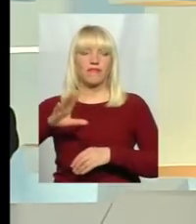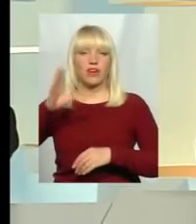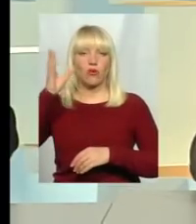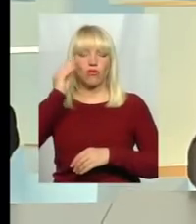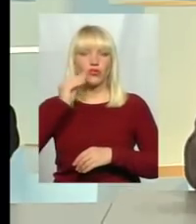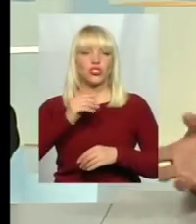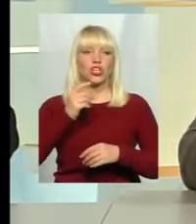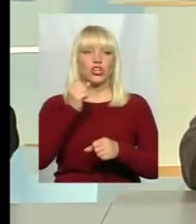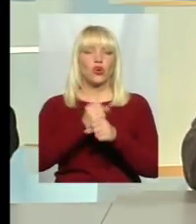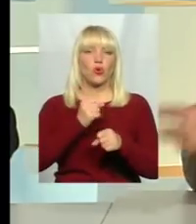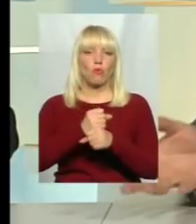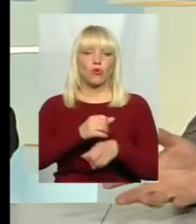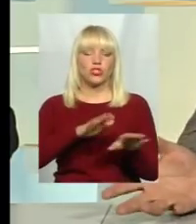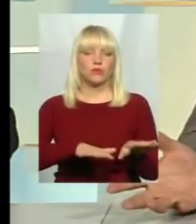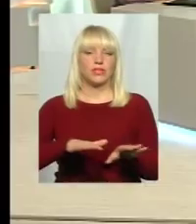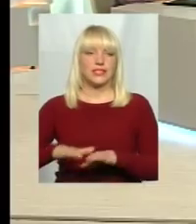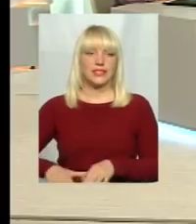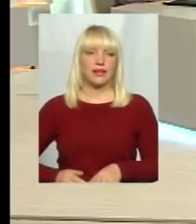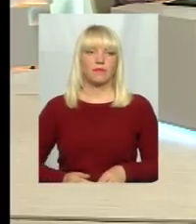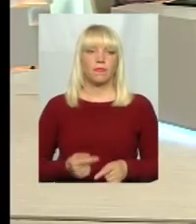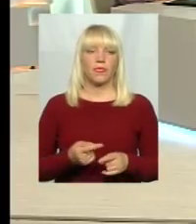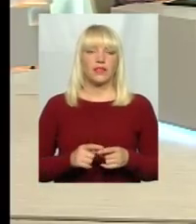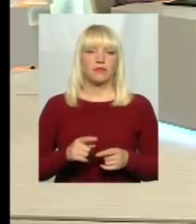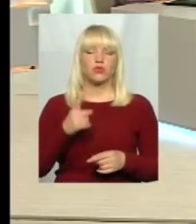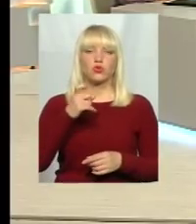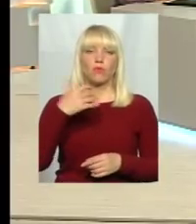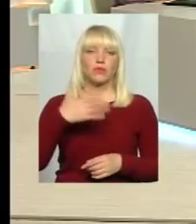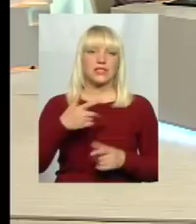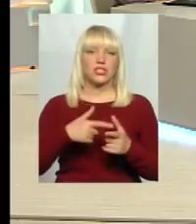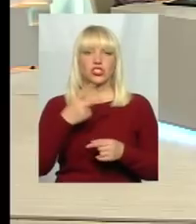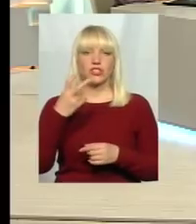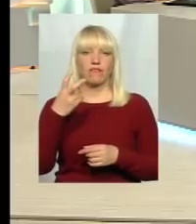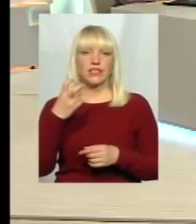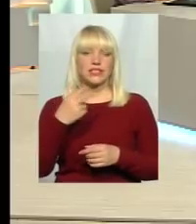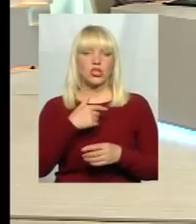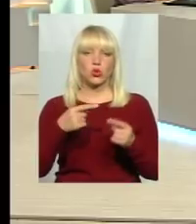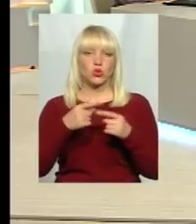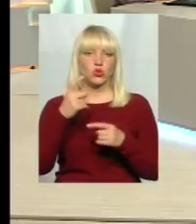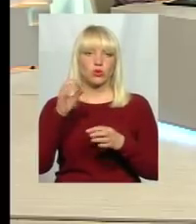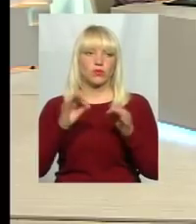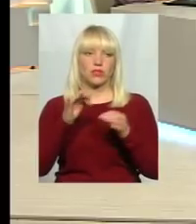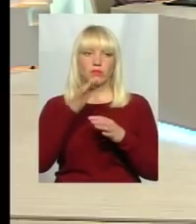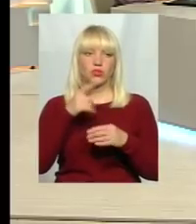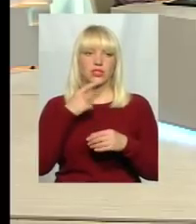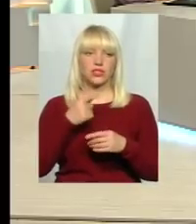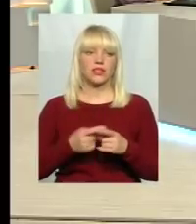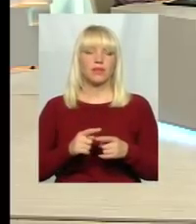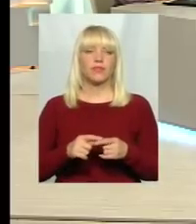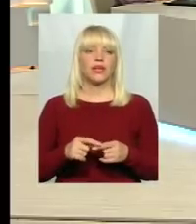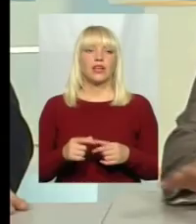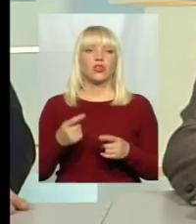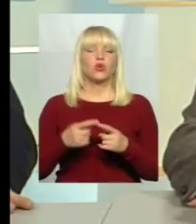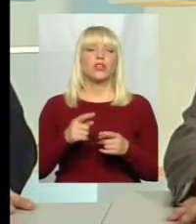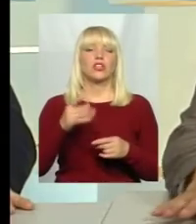місць. Я про Адампільський завод не знаю, там, здається, 150 чи 200, не буду 100% говорити. Осонні батареї – це окрема тема, да?